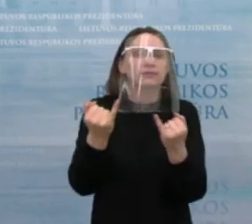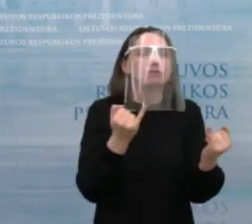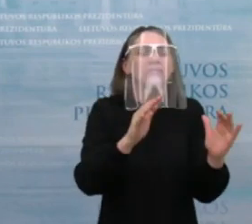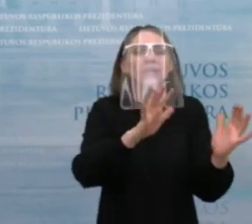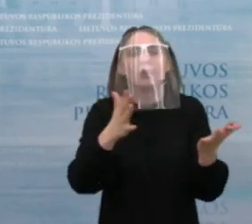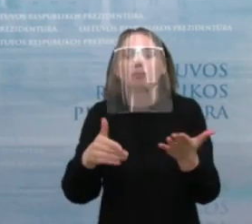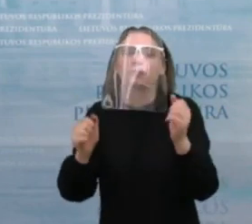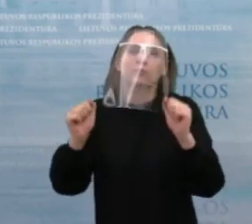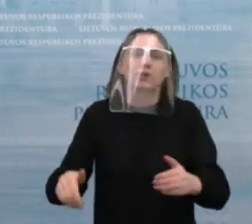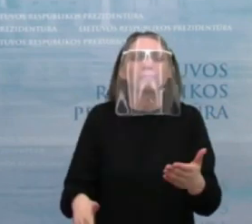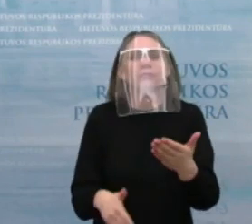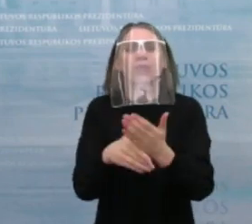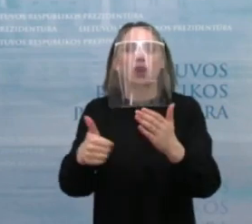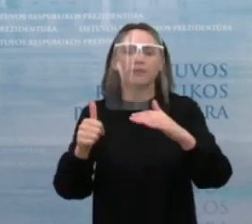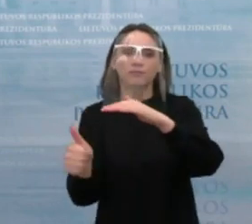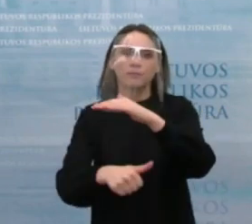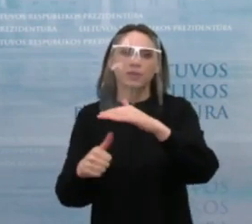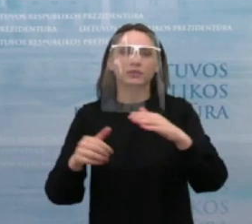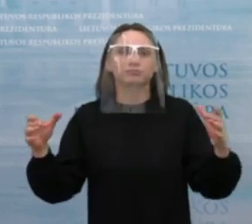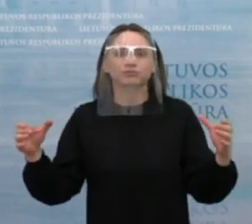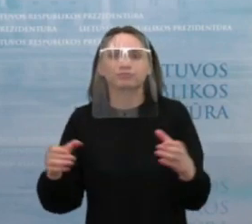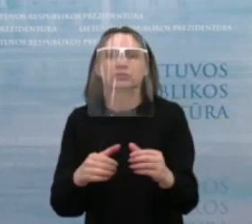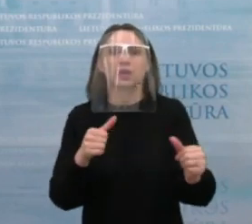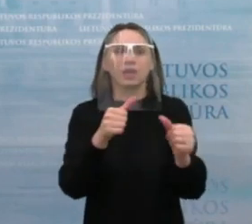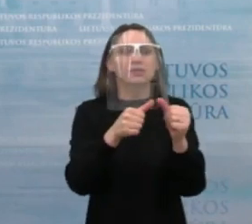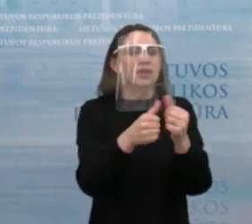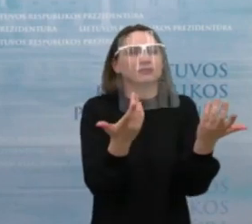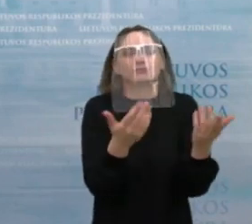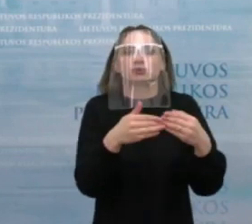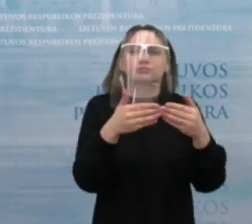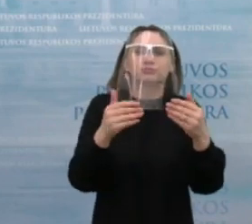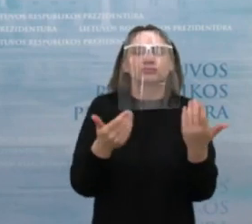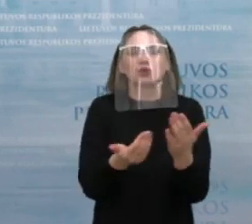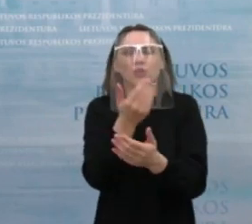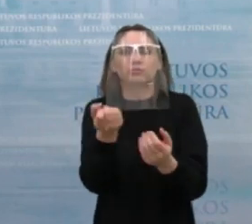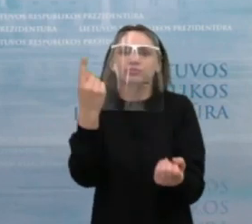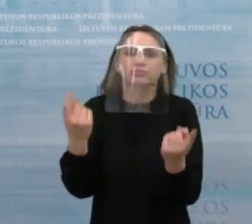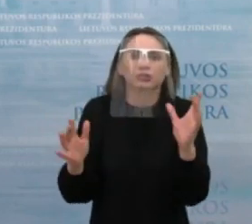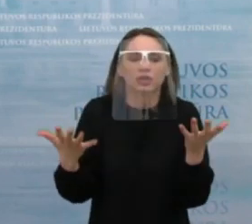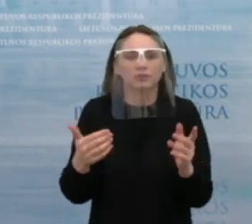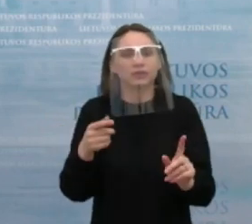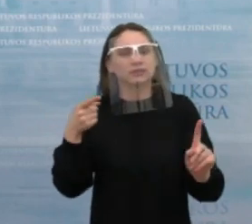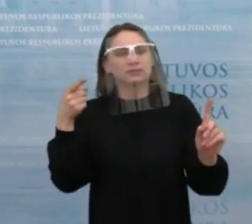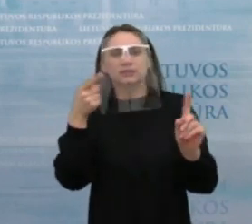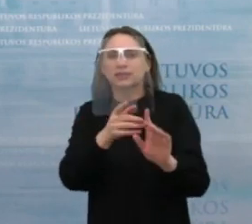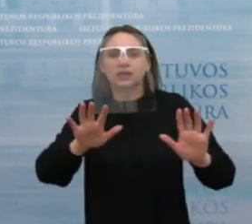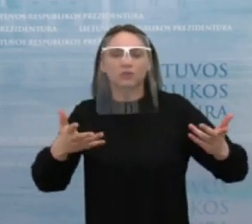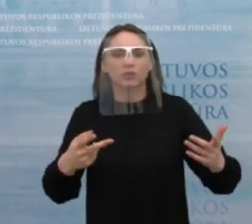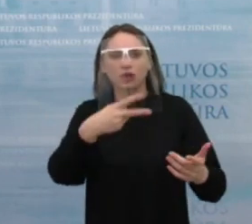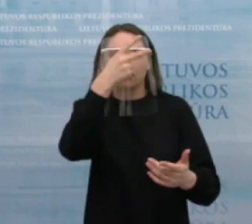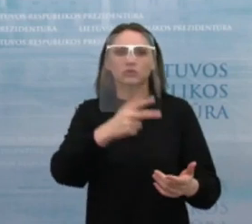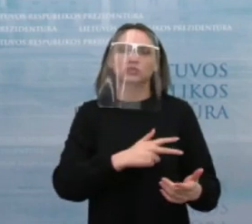greičiau sumažinti nedarbą, kurti naujas darbo vietas ir tokiu būdu pagerinti socialinę padėtį šalyje.